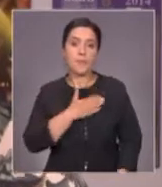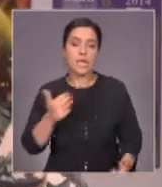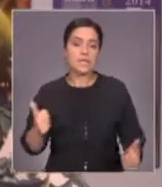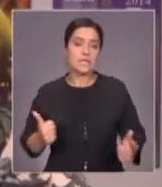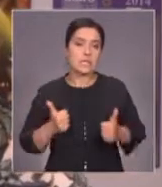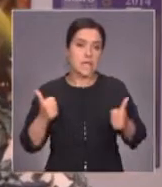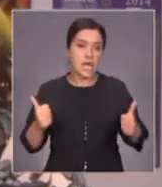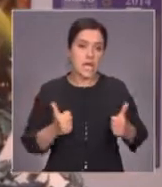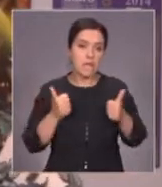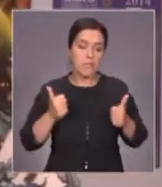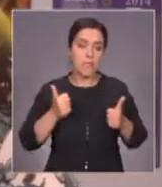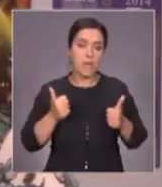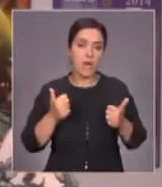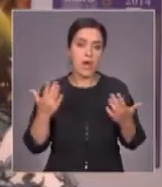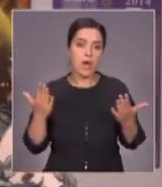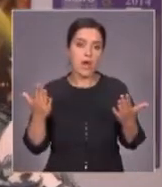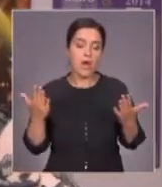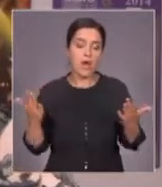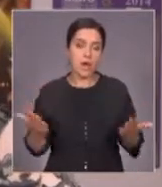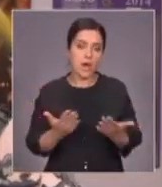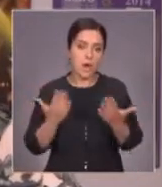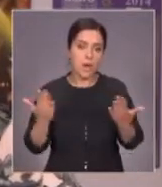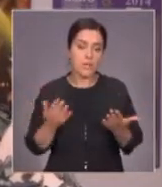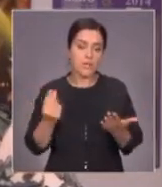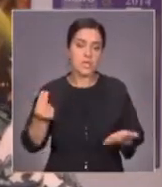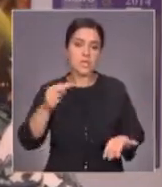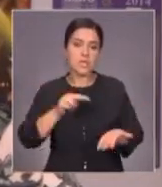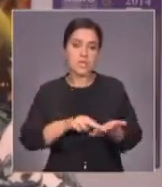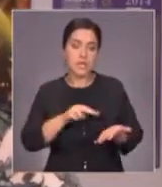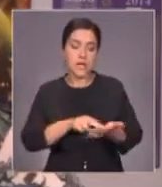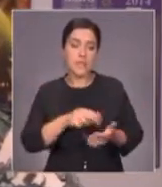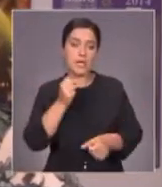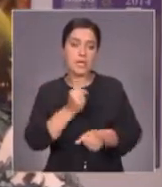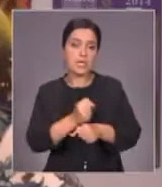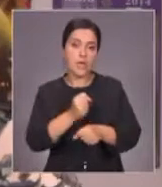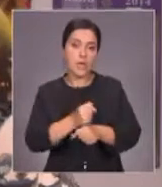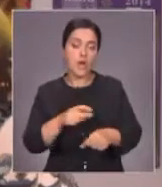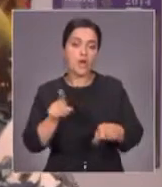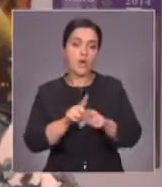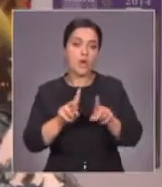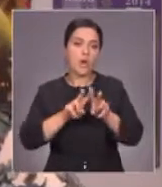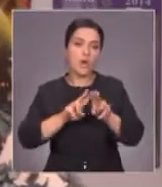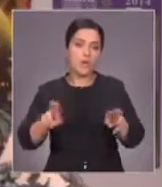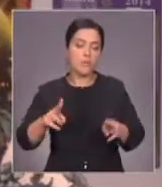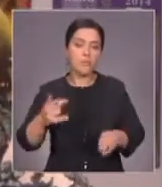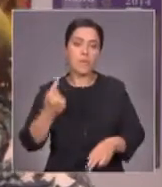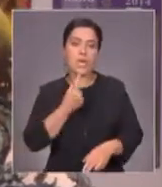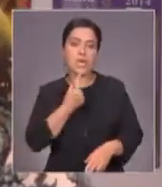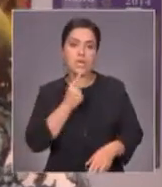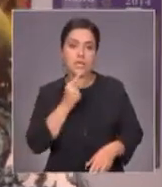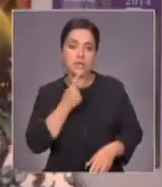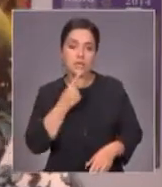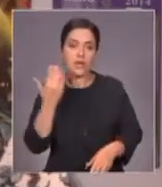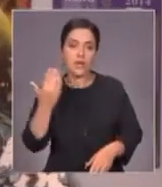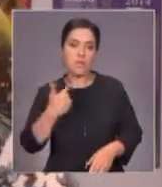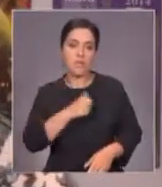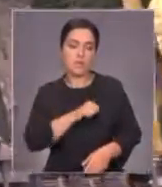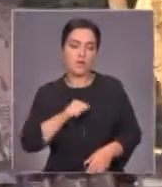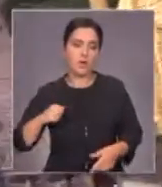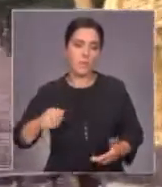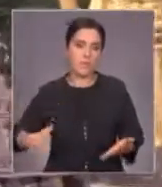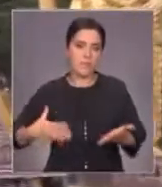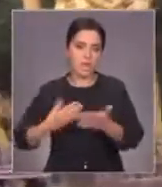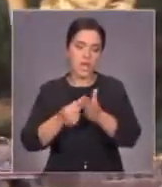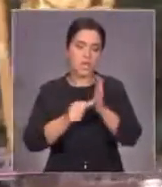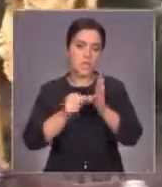хоть как-то облегчить цену, делать ее такой же конкурентной, как в Таиланде, как в Индонезии. Мы берем эти расходы на себя.